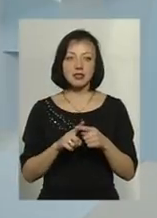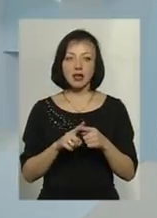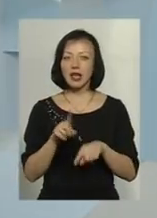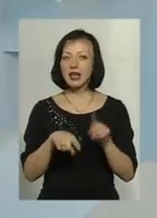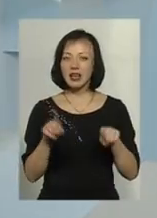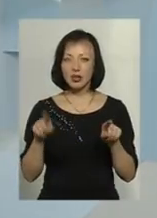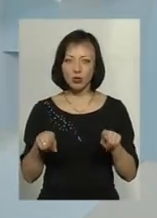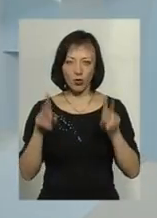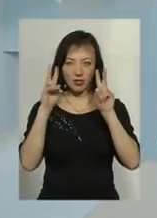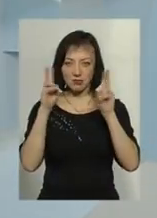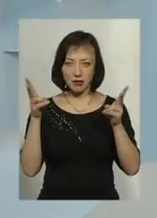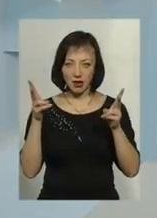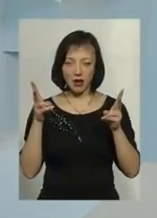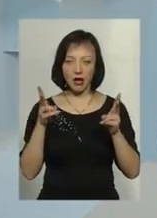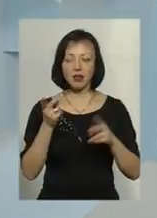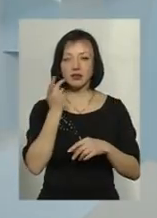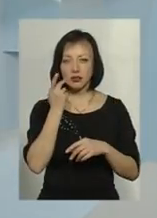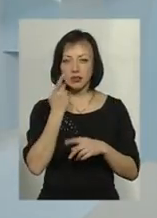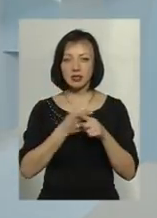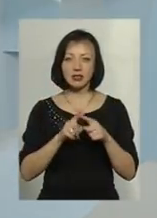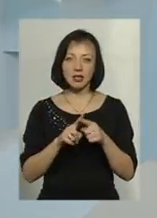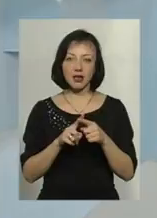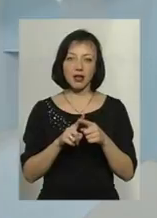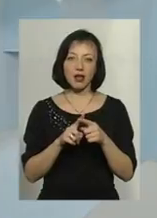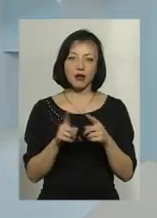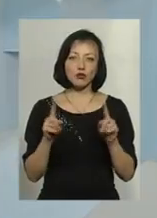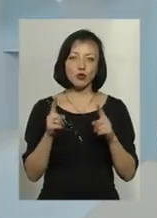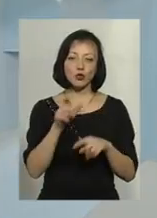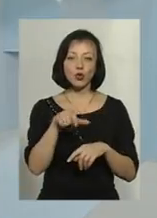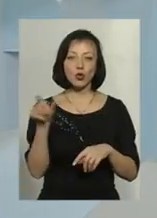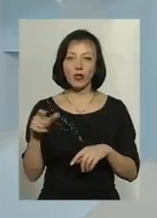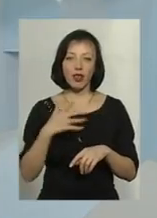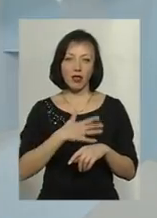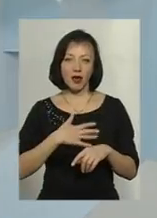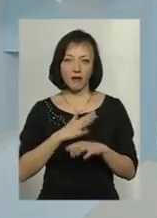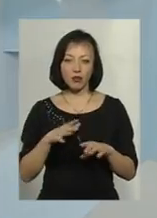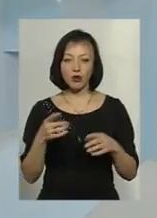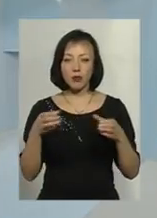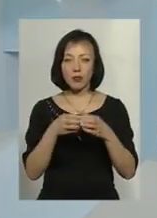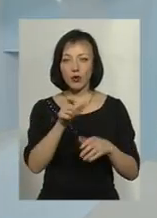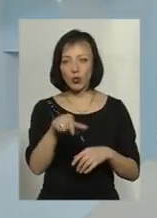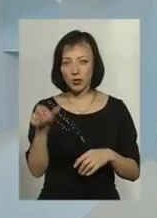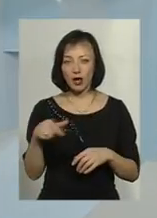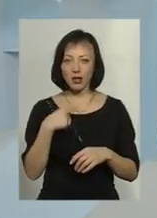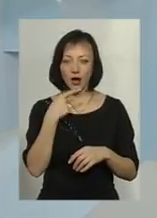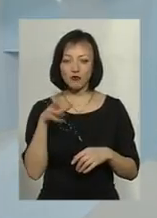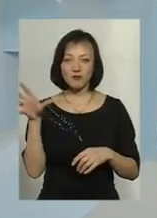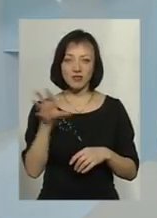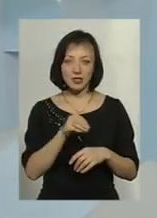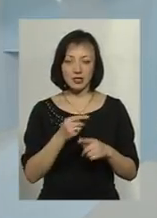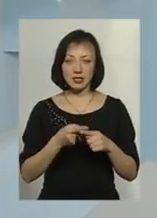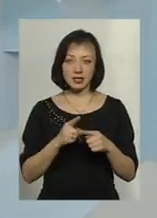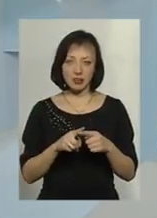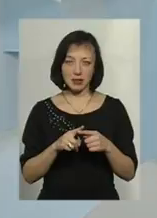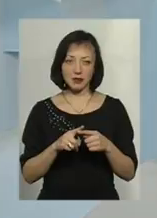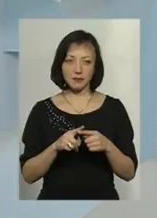Рідко дуже незнання. Як правило, це безпечності. Чомусь певна категорія споживачів, я не хочу сказати, що всі до